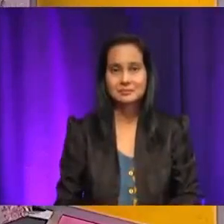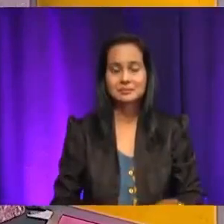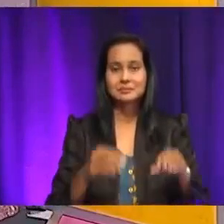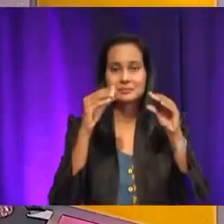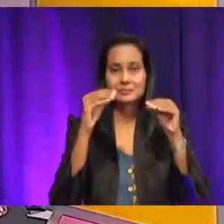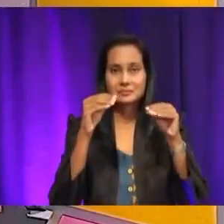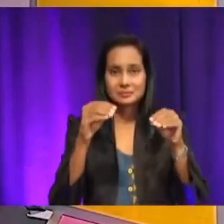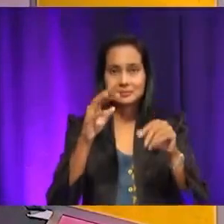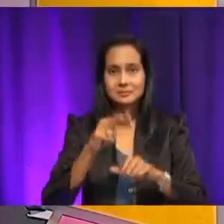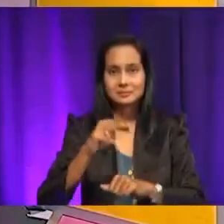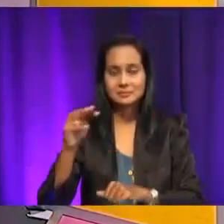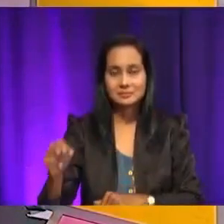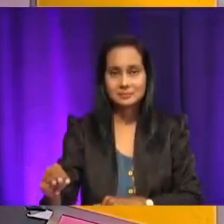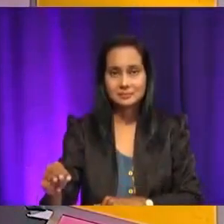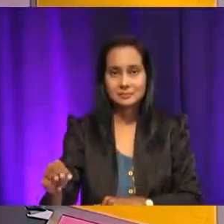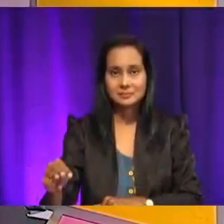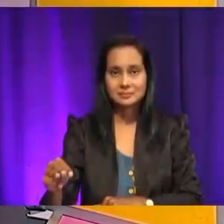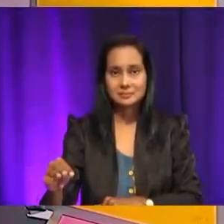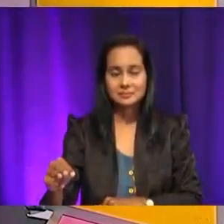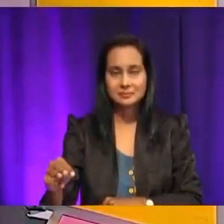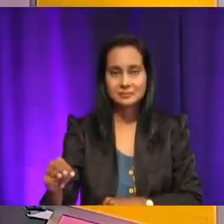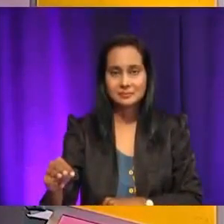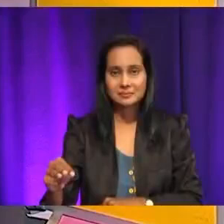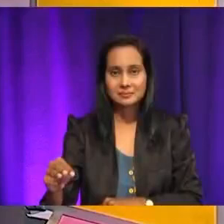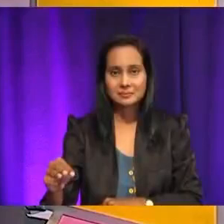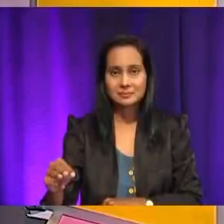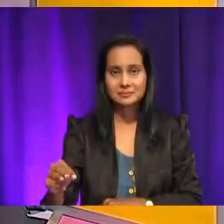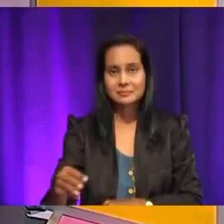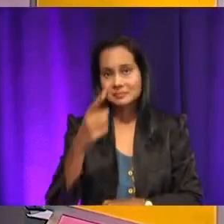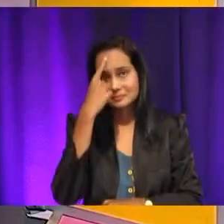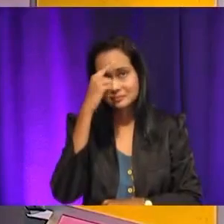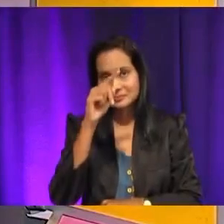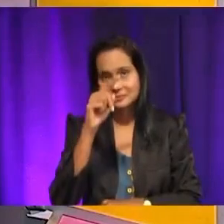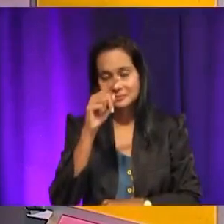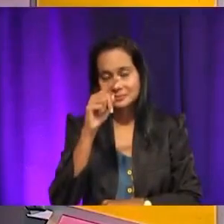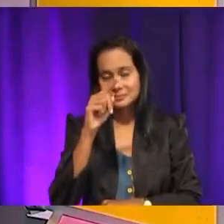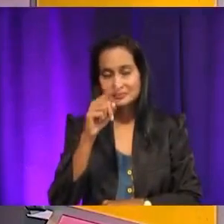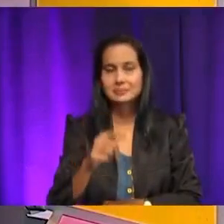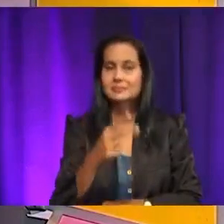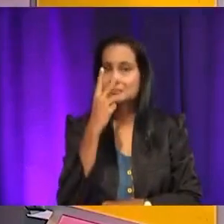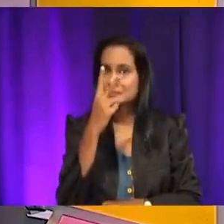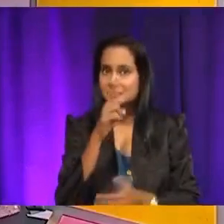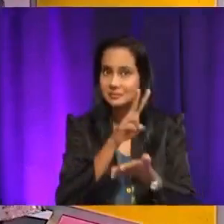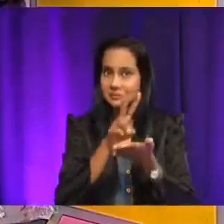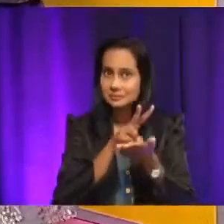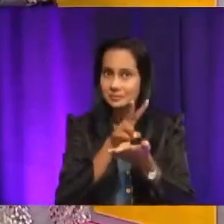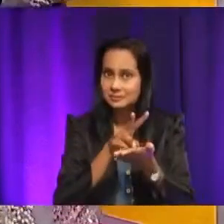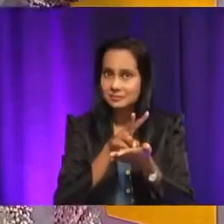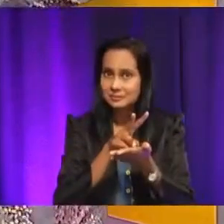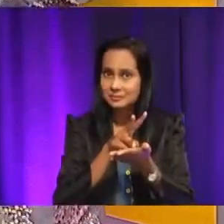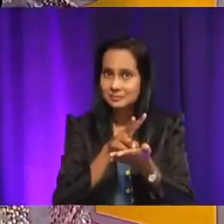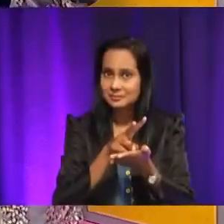ada bersama-sama di studio hari ini dan juga murid-murid di rumah untuk menonton video yang Cikgu sediakan ini.